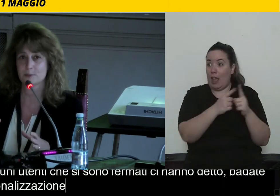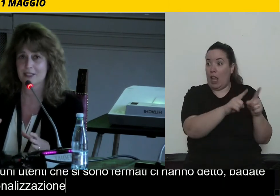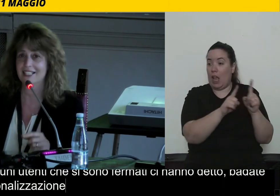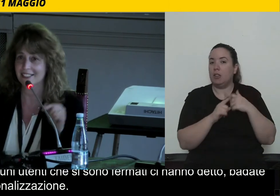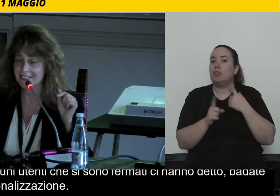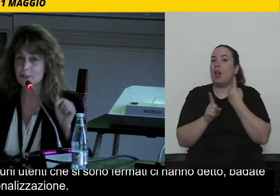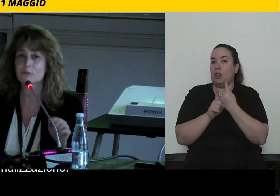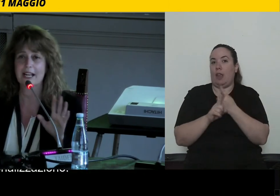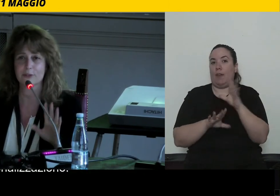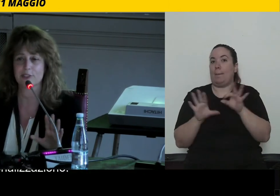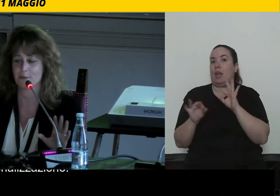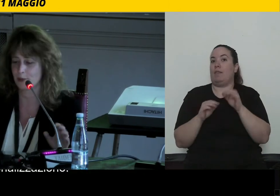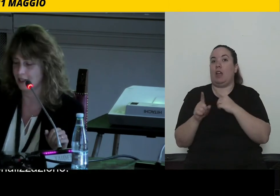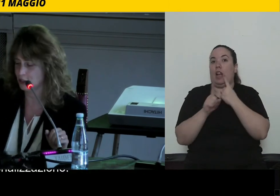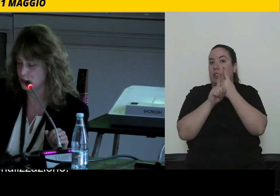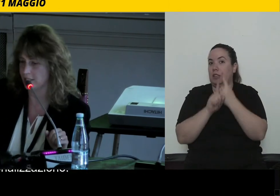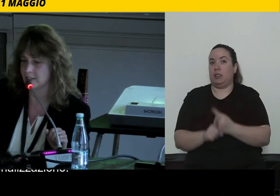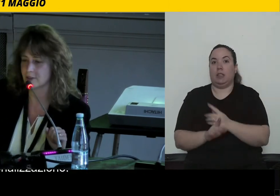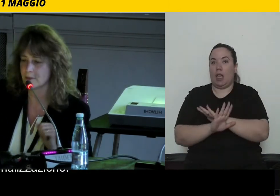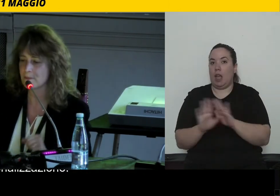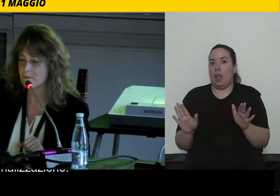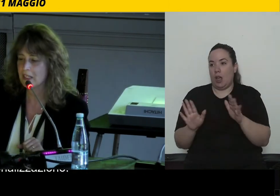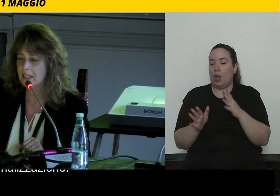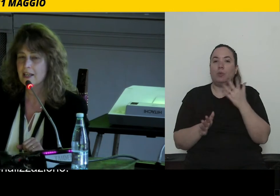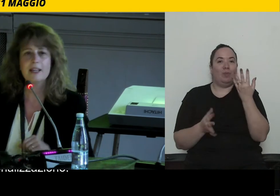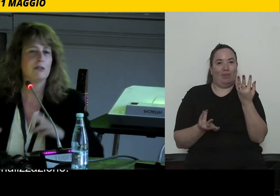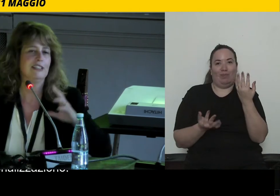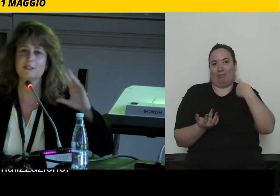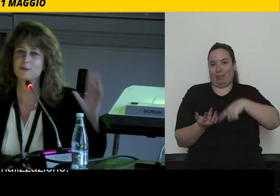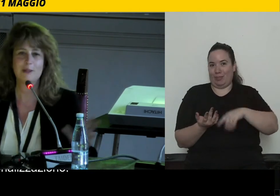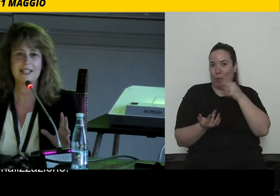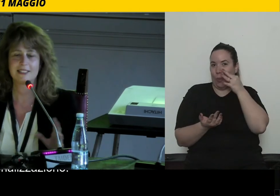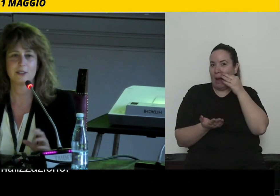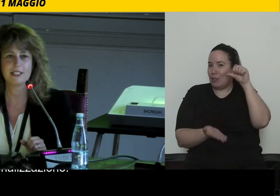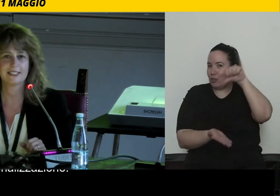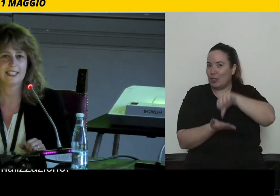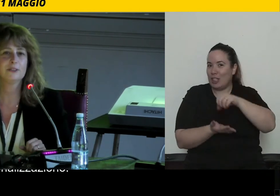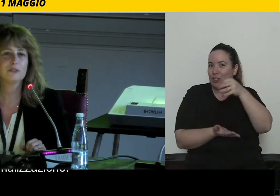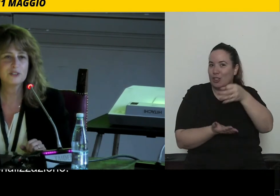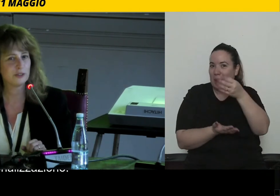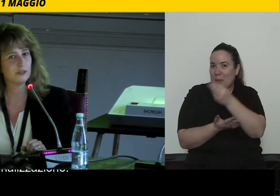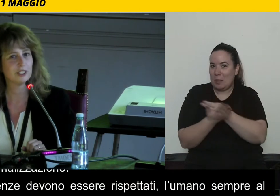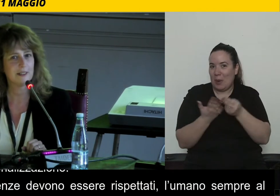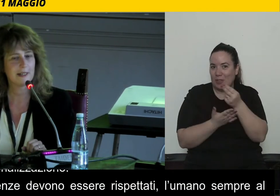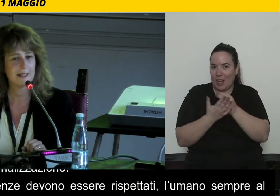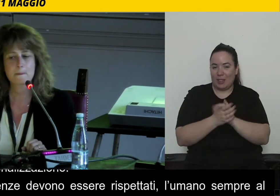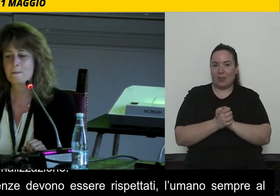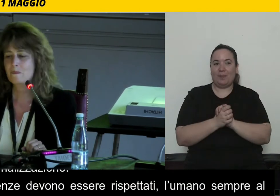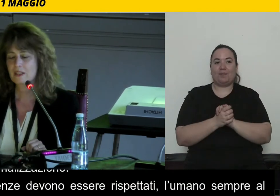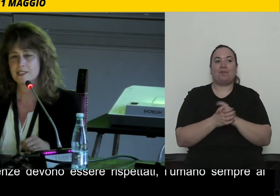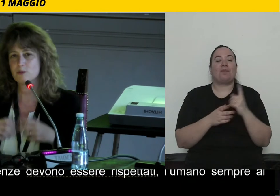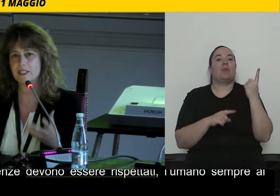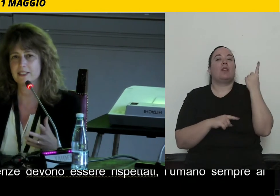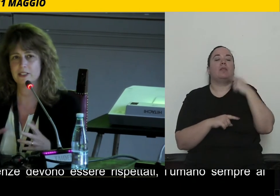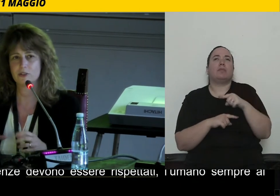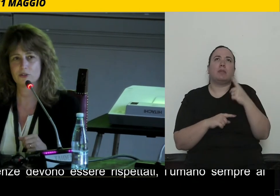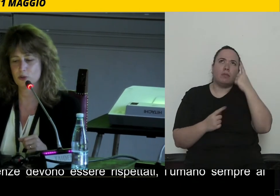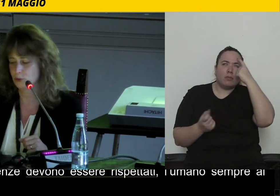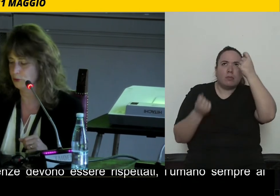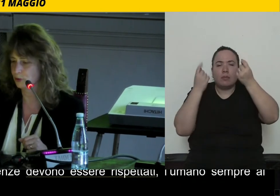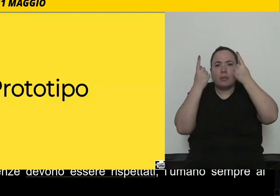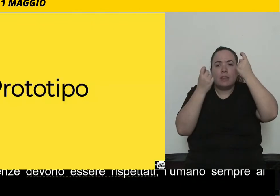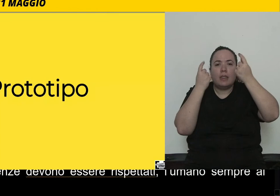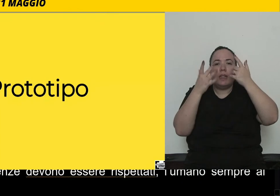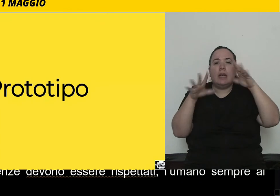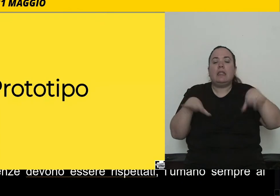rispettate. L'umano sempre al centro. E quindi sulla base di queste intuizioni siamo partiti con lo